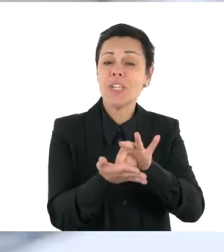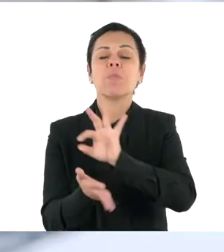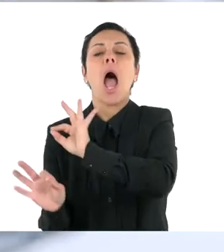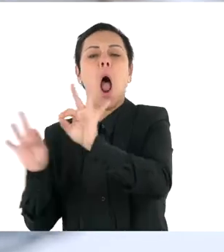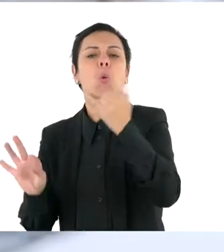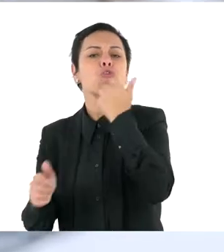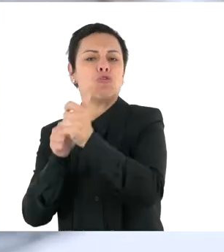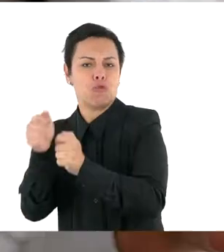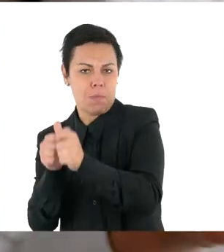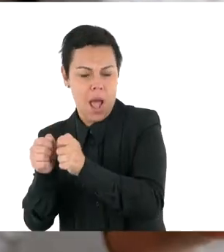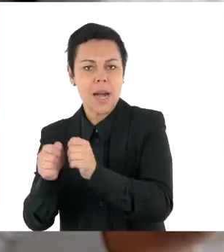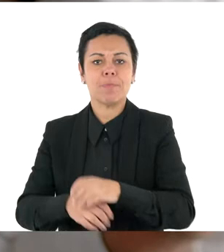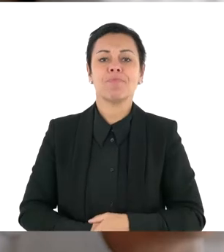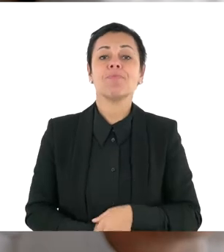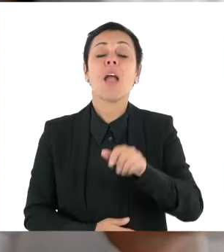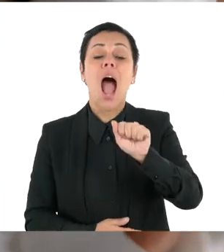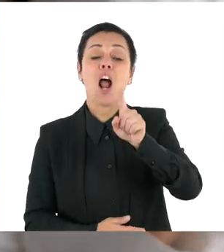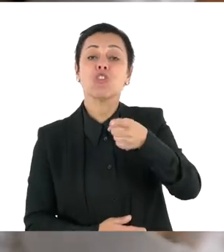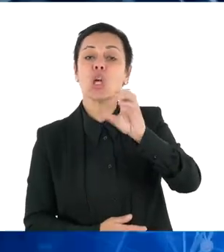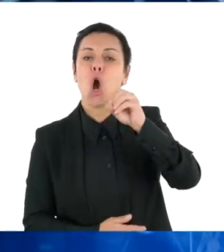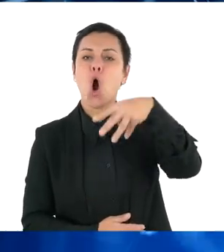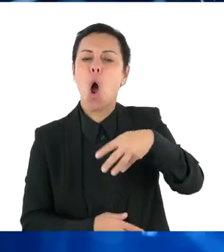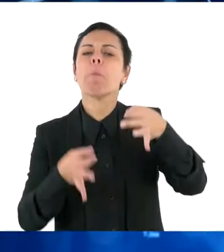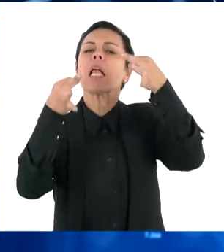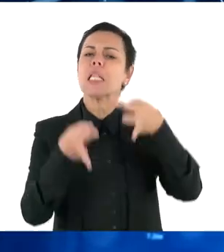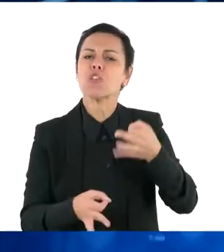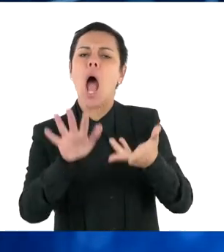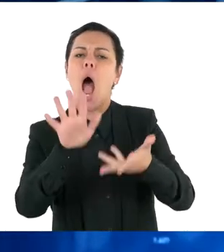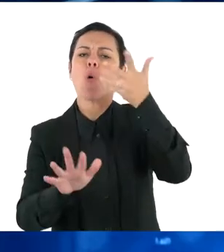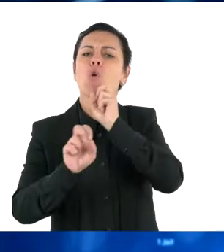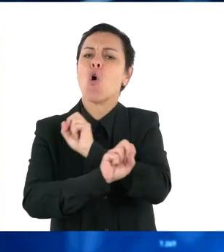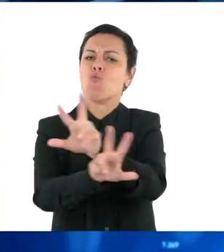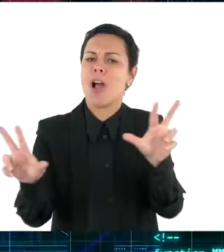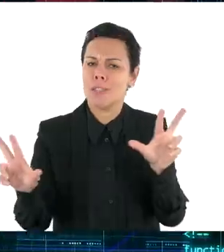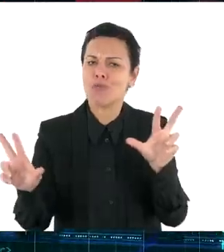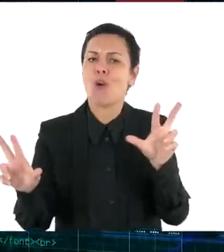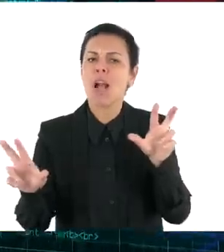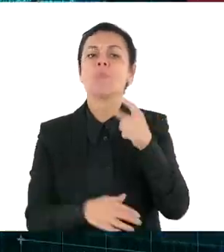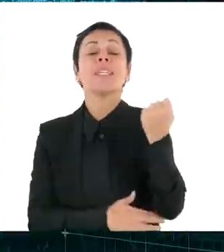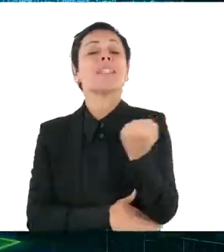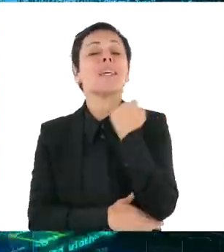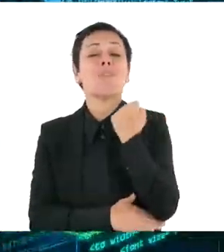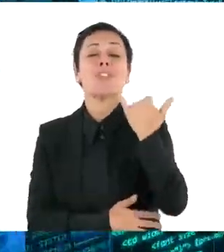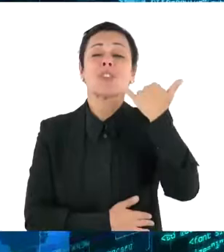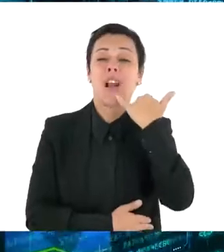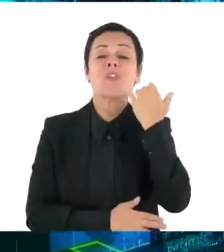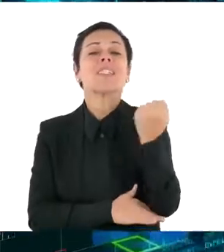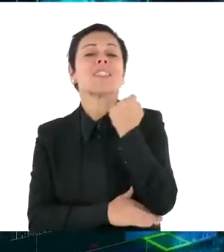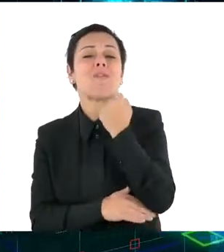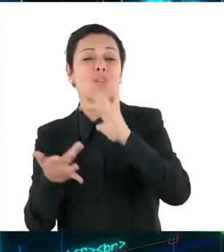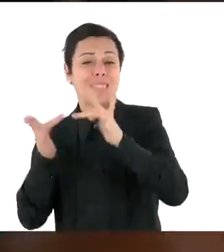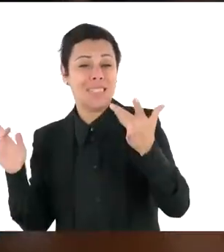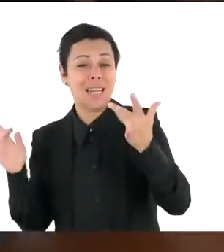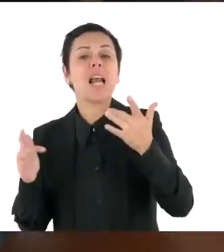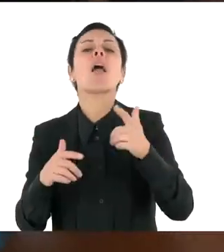'offerta di rete fissa e su selezionate offerte di rete mobile. Sono queste alcune delle misure previste dall'autorità per le garanzie nelle comunicazioni